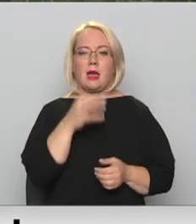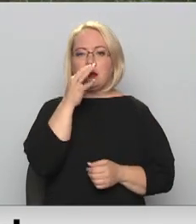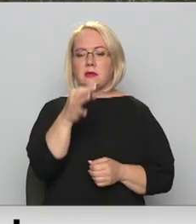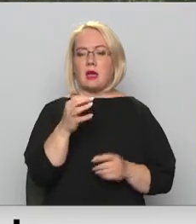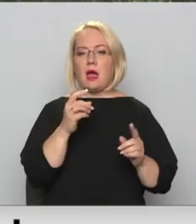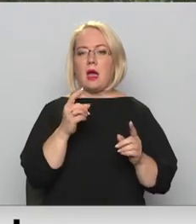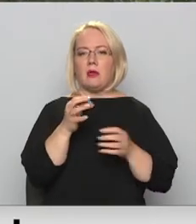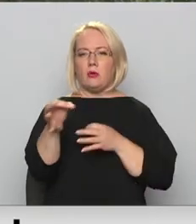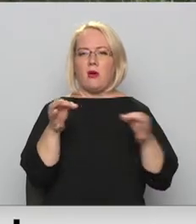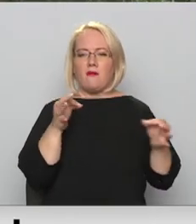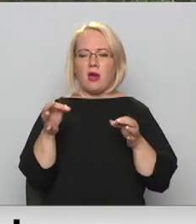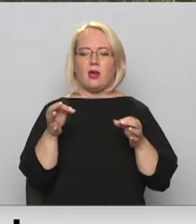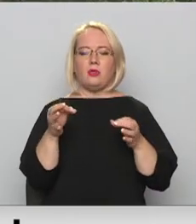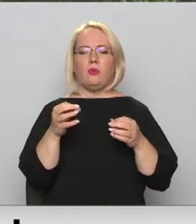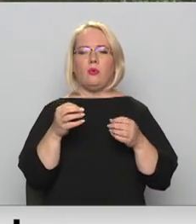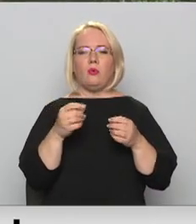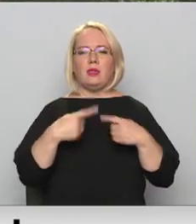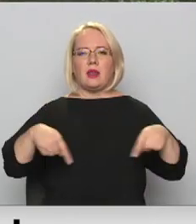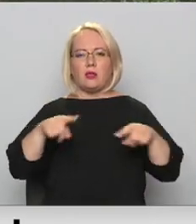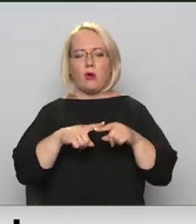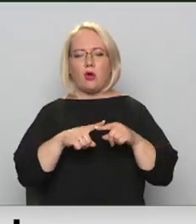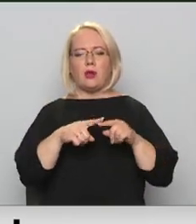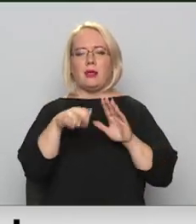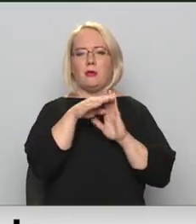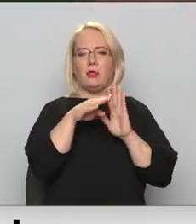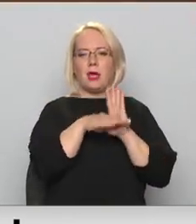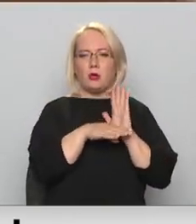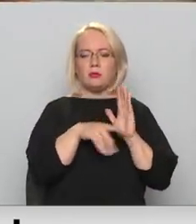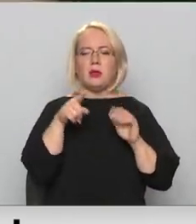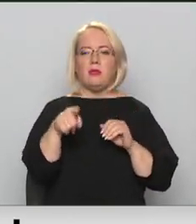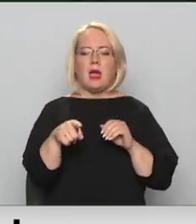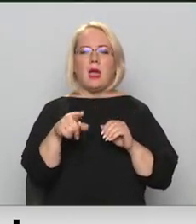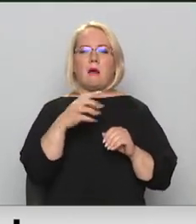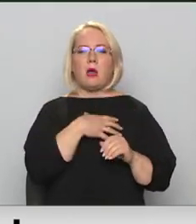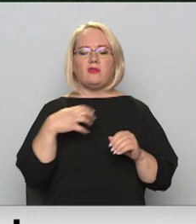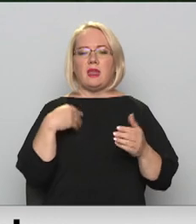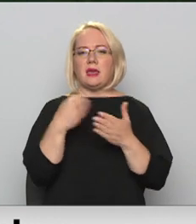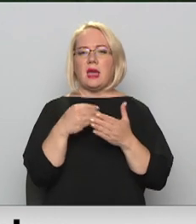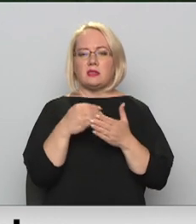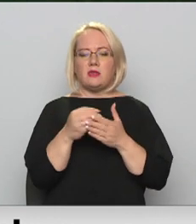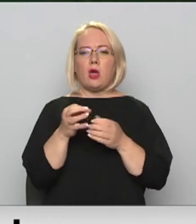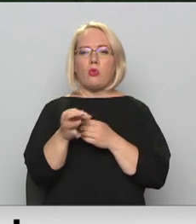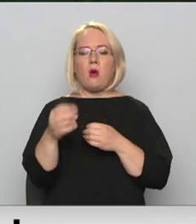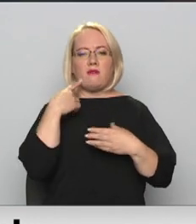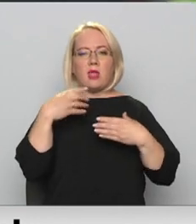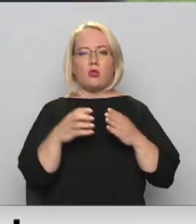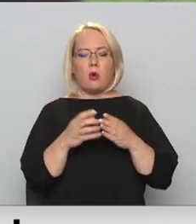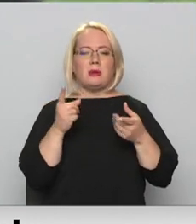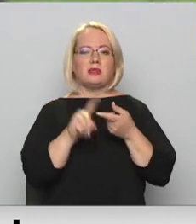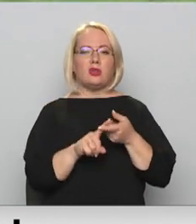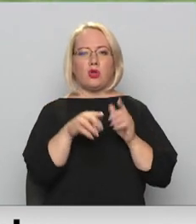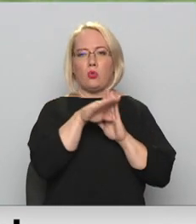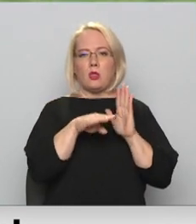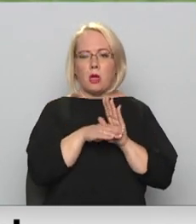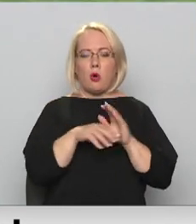administratīvo teritoriju un apdzīvoto vietu likums, pašvaldība ir jāizvērtē pievienotu novedu domju saistošie noteikumi un jāizveido